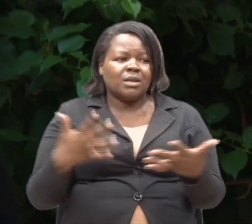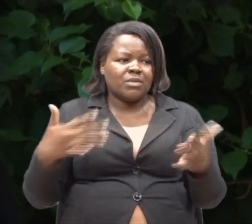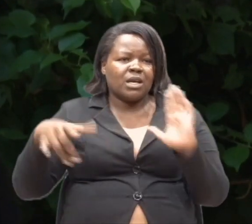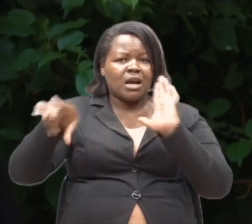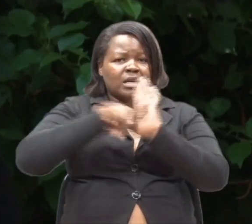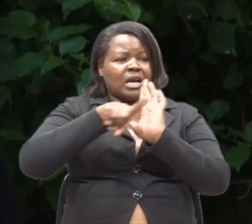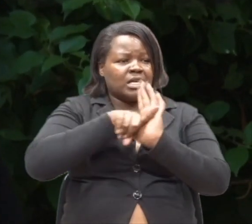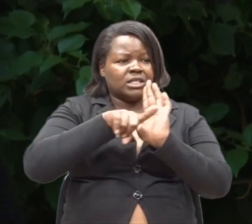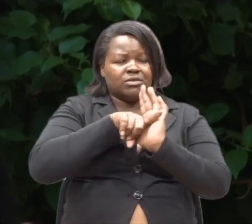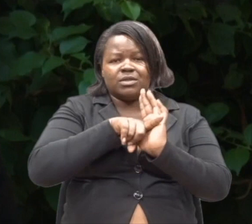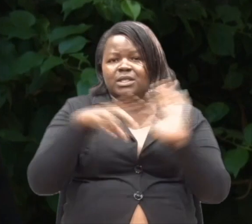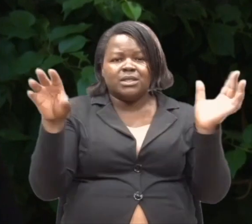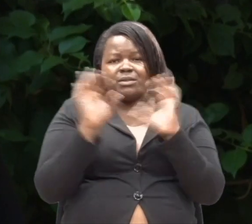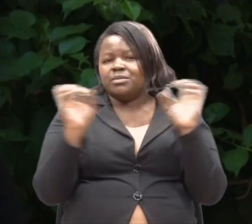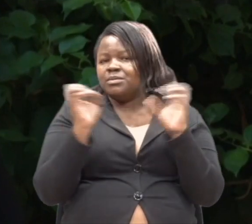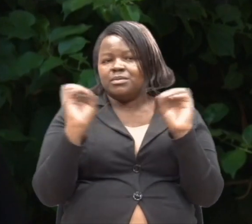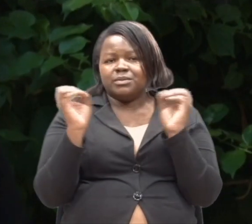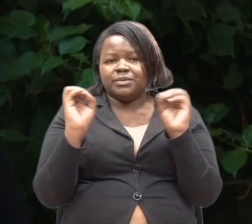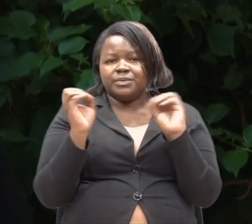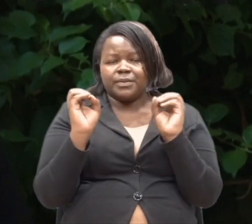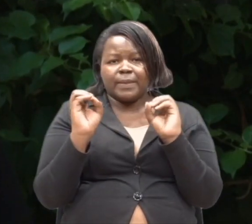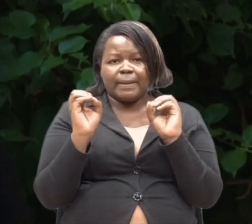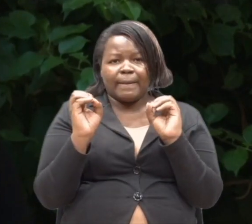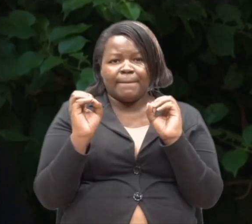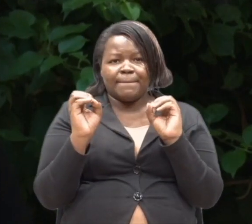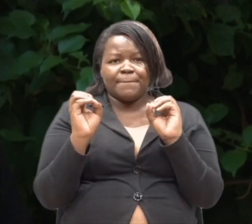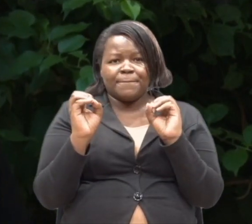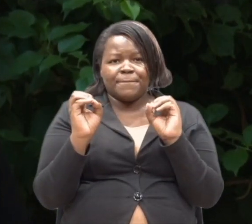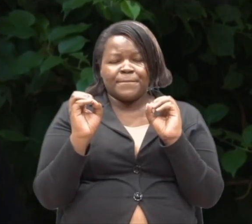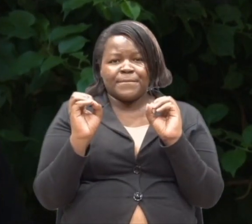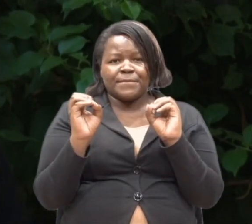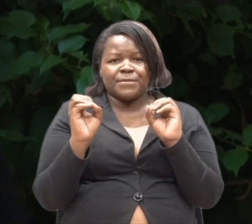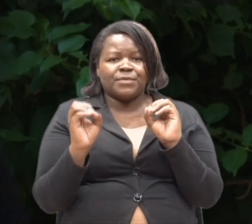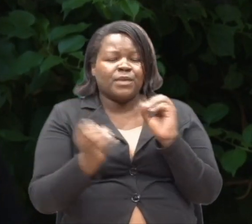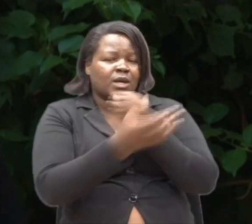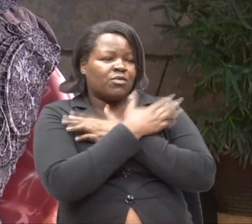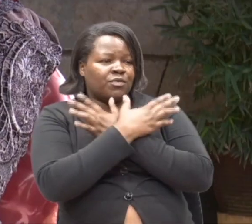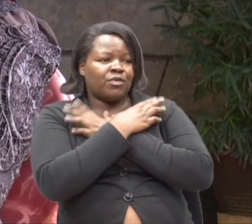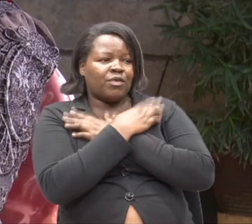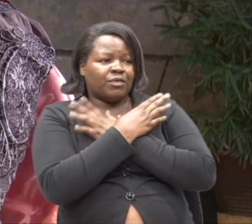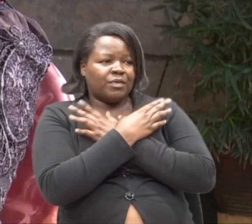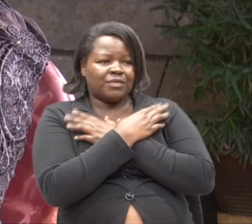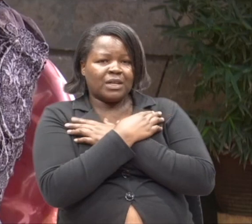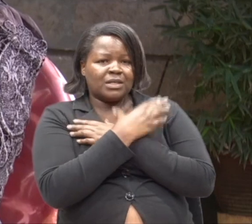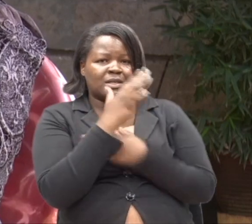tofauti na mapenzi yangu. Marafiki zako